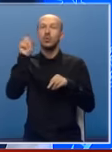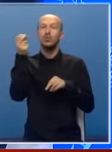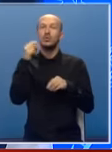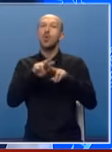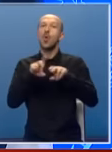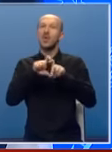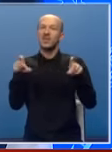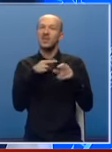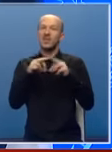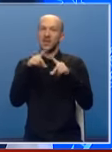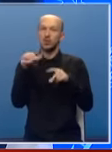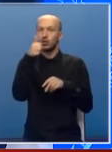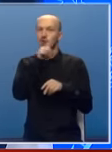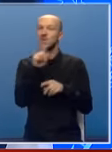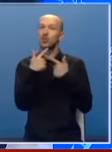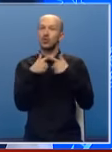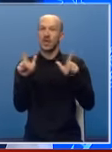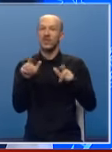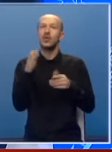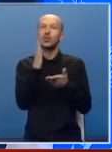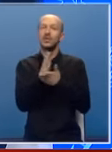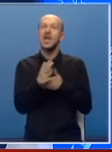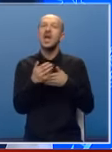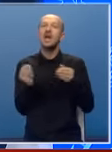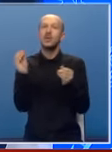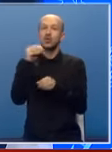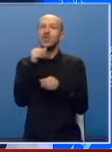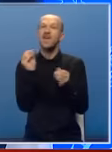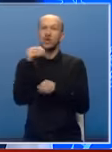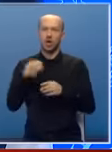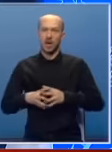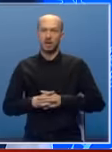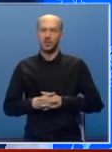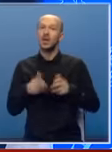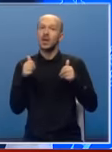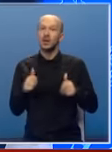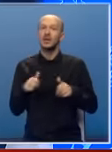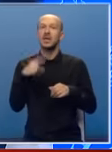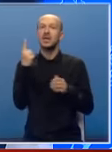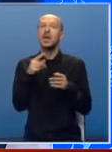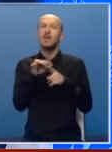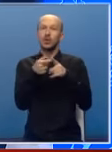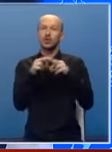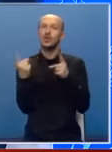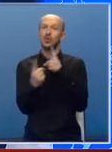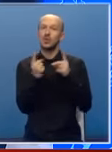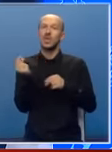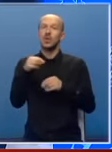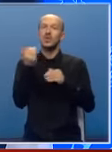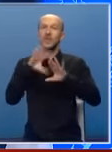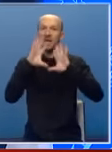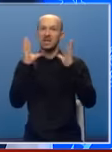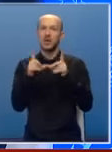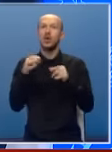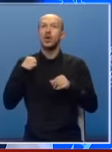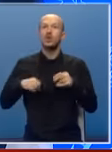okrivljavali zato. Zato što nismo dozvoljavali da to bude masovnije i više. Danas jedna patološka situacija dolazi prije svega od